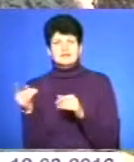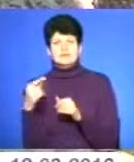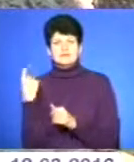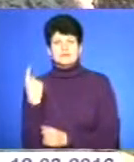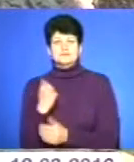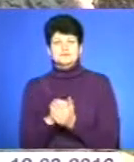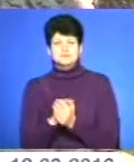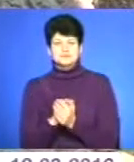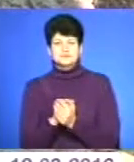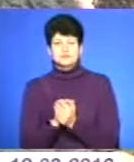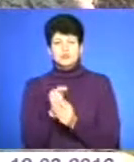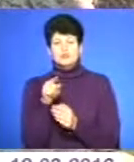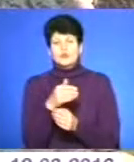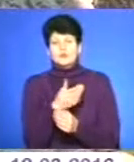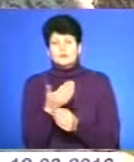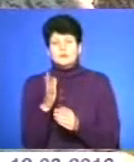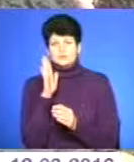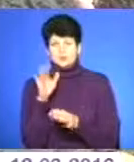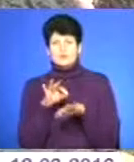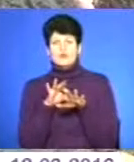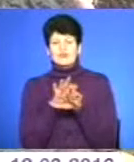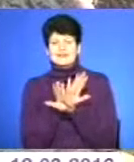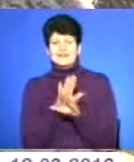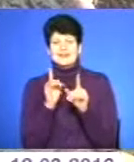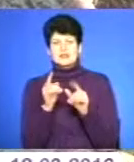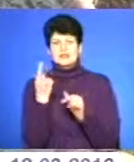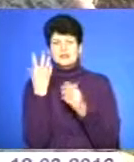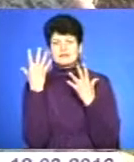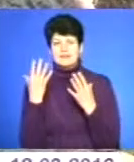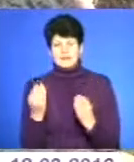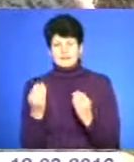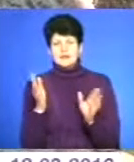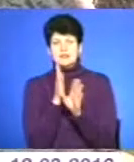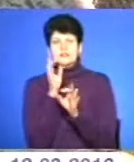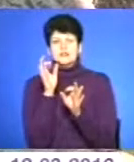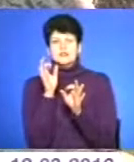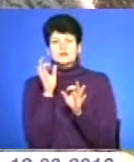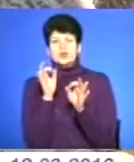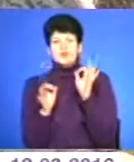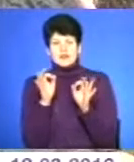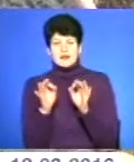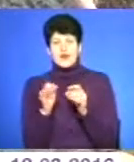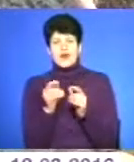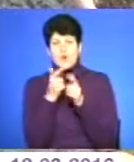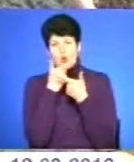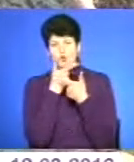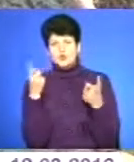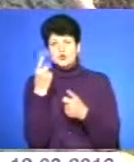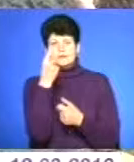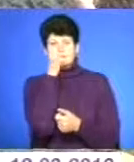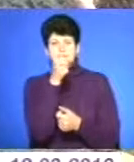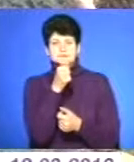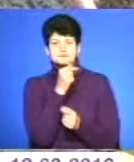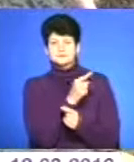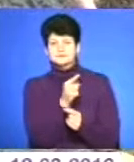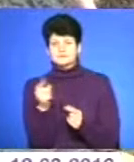області. Тому ми будемо проводити не тільки один День Довкілля, а саме оголошуємо місячник довкілля. І в рамках